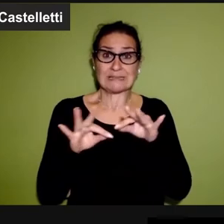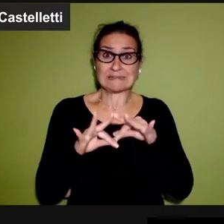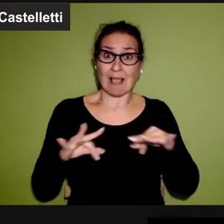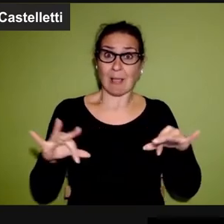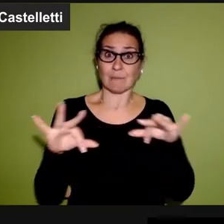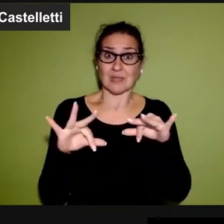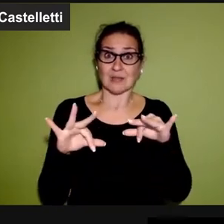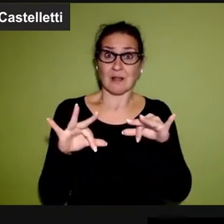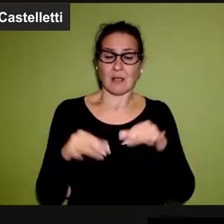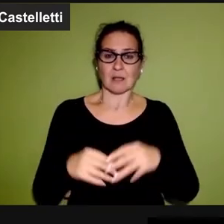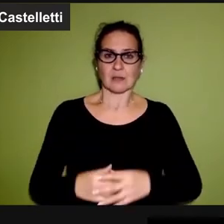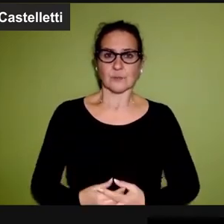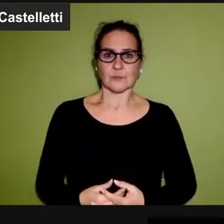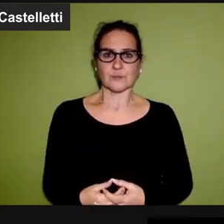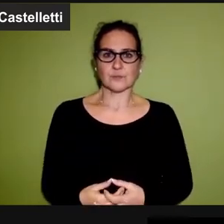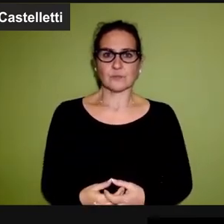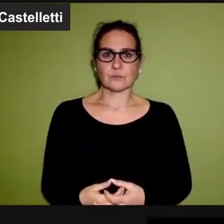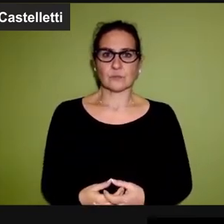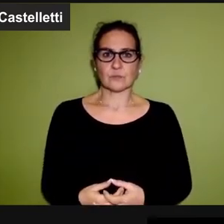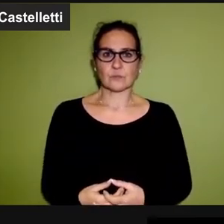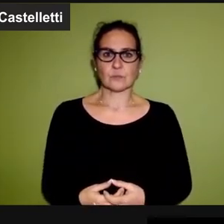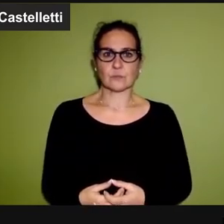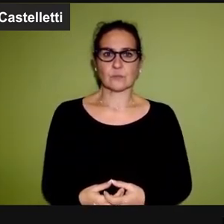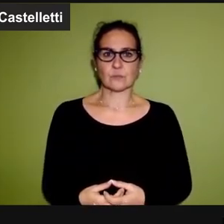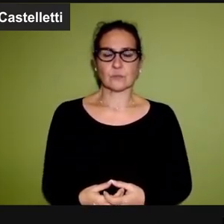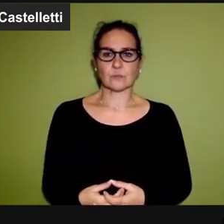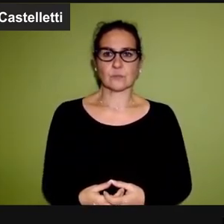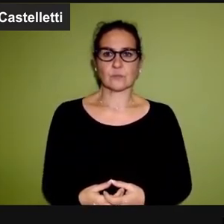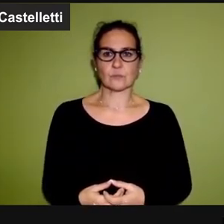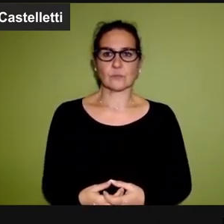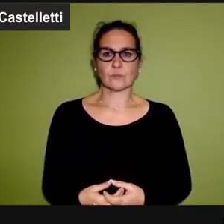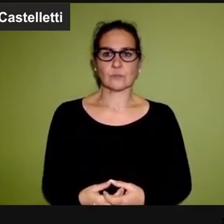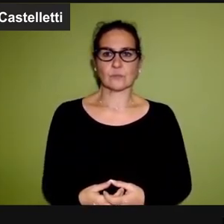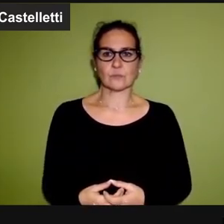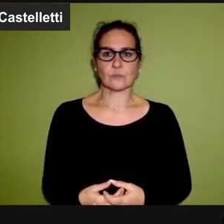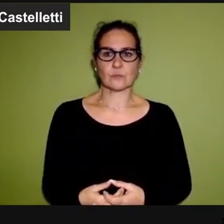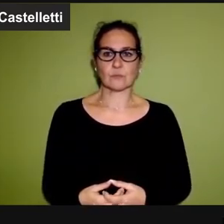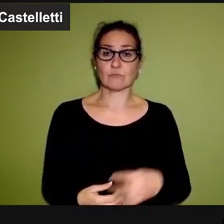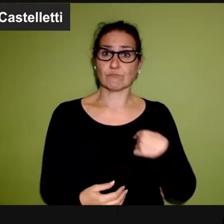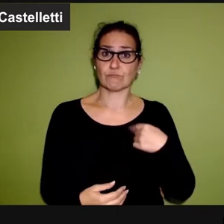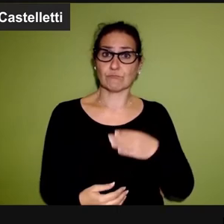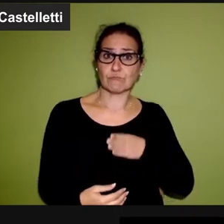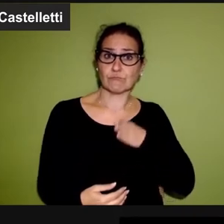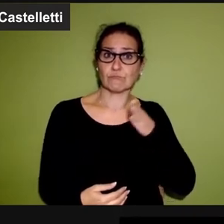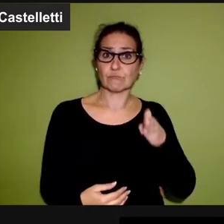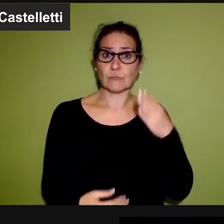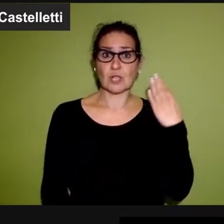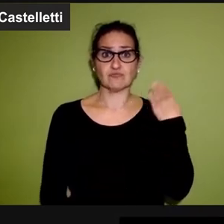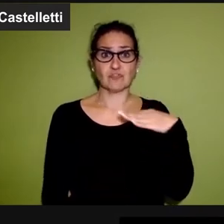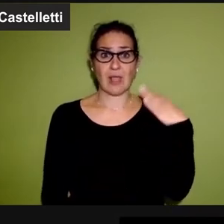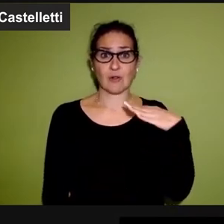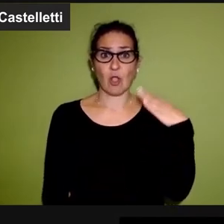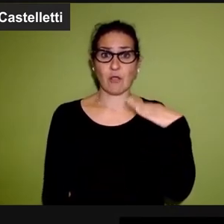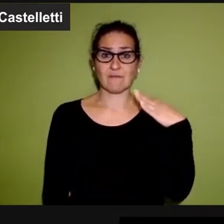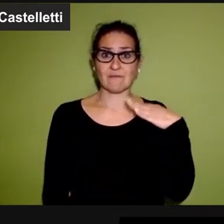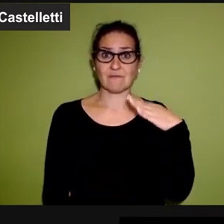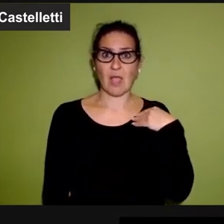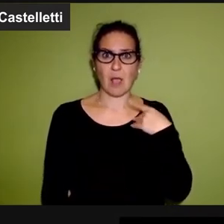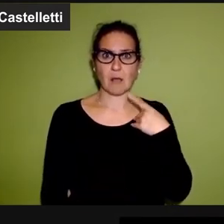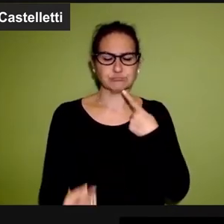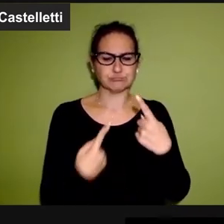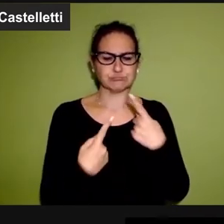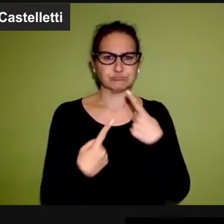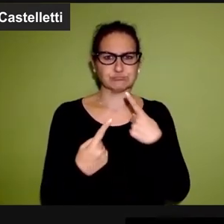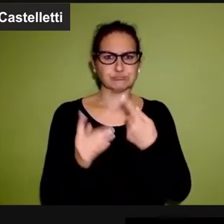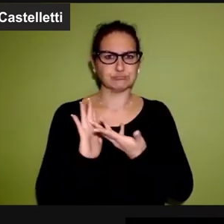utilizzato, abbiamo registrato, sono andato a Genova, abbiamo